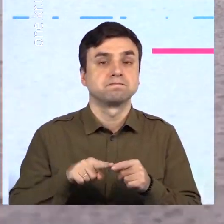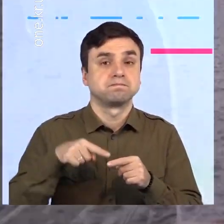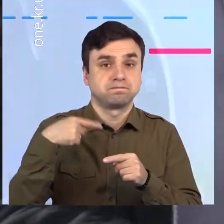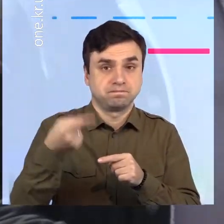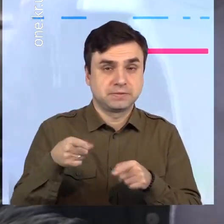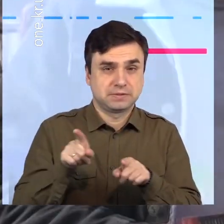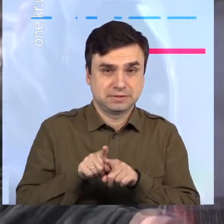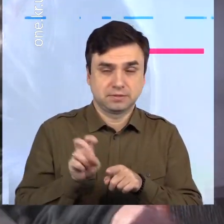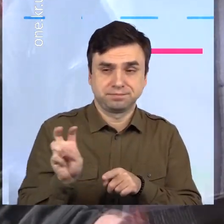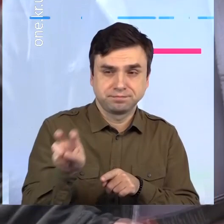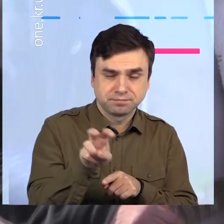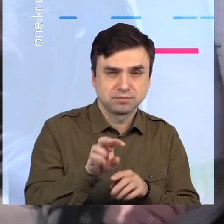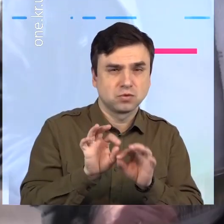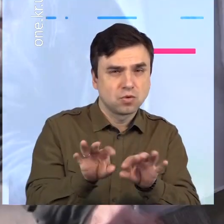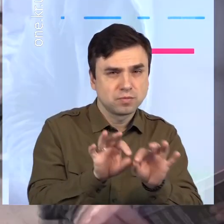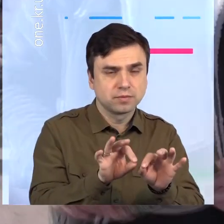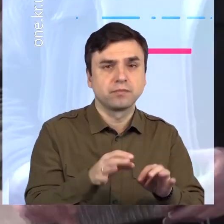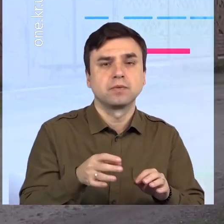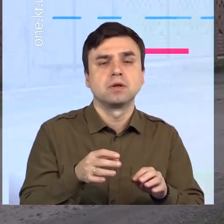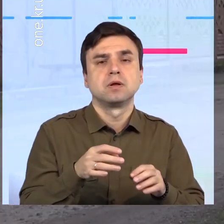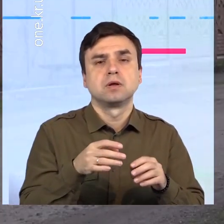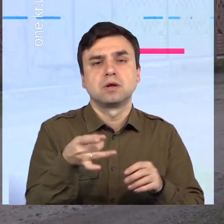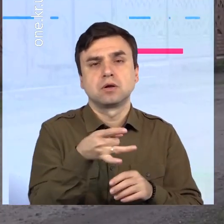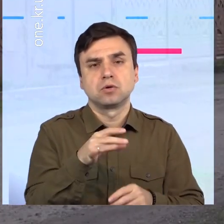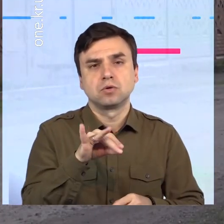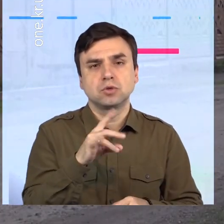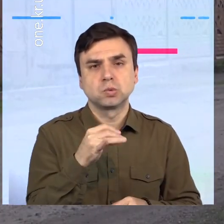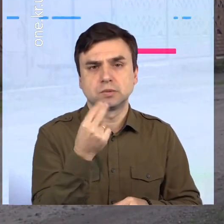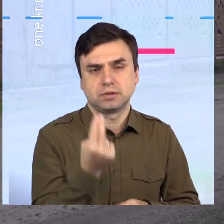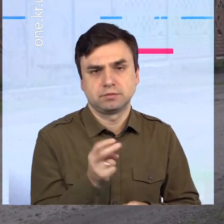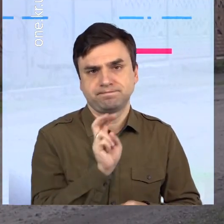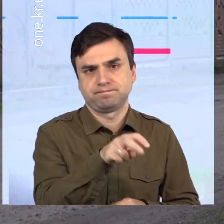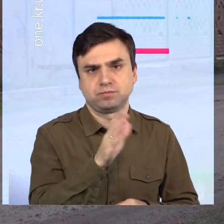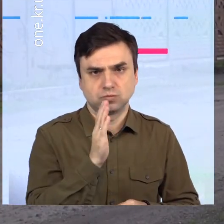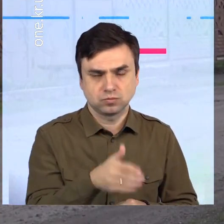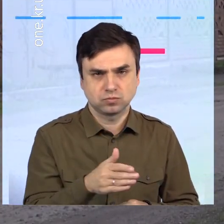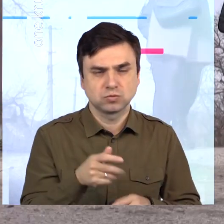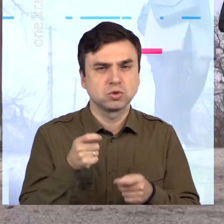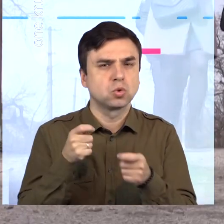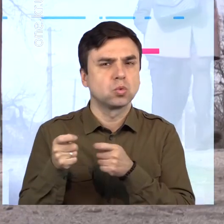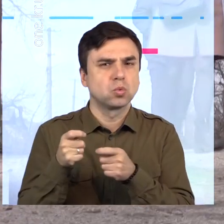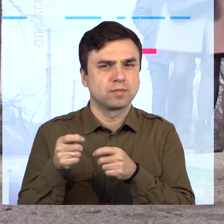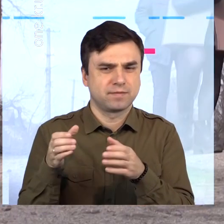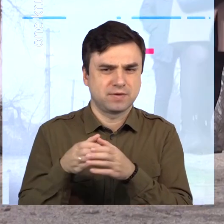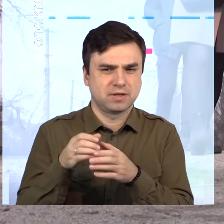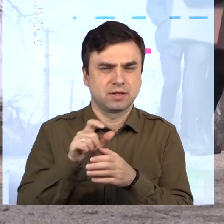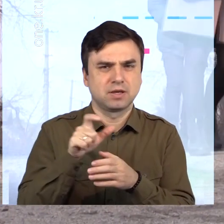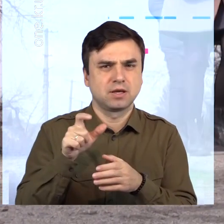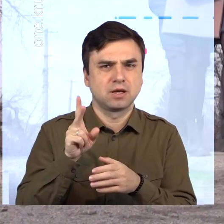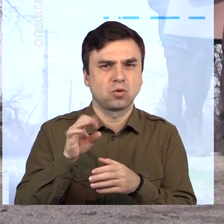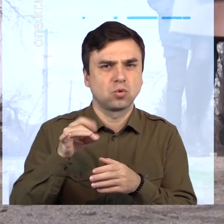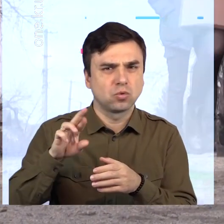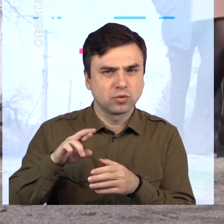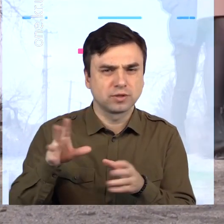такого профілактичного заходу стане Інгулецький район. Туди працівники міського управління екології з районними чиновниками планують